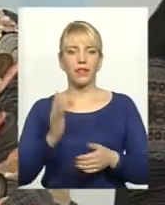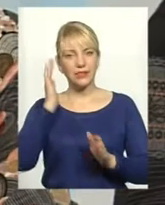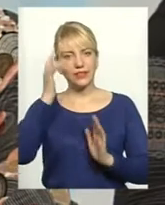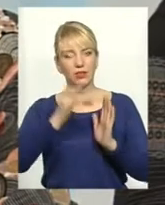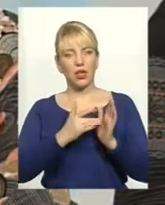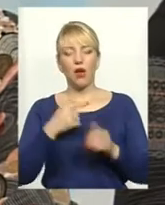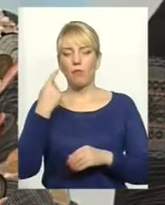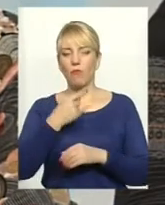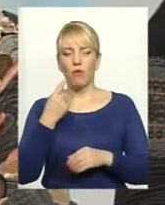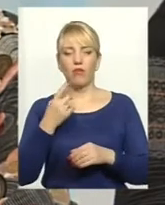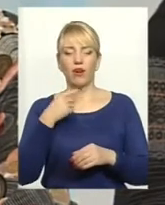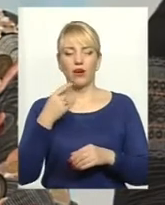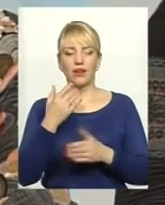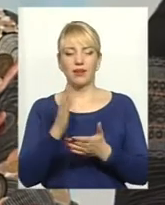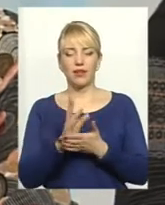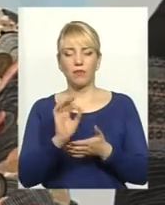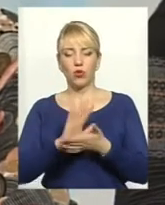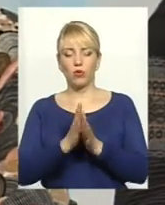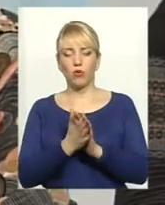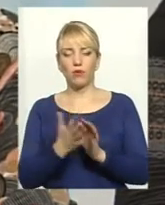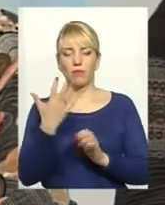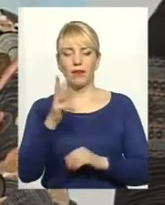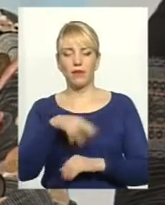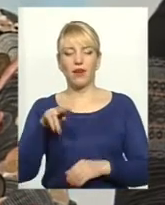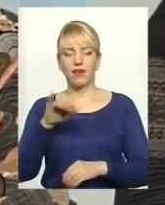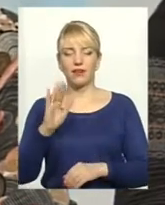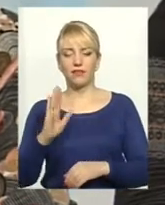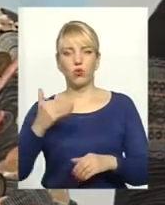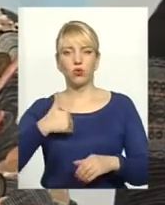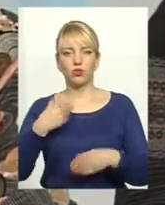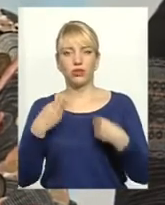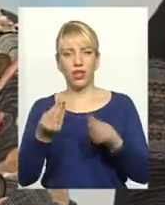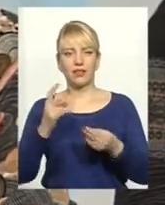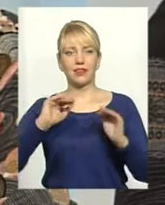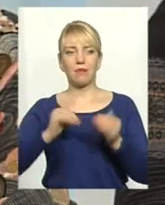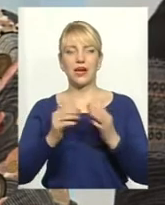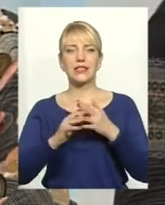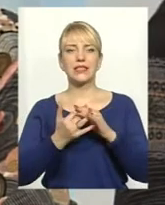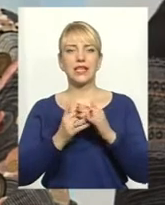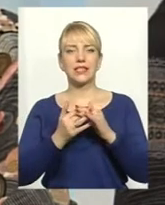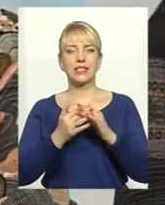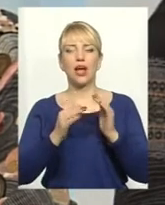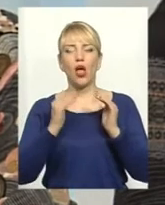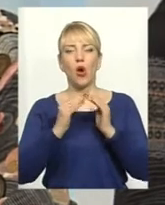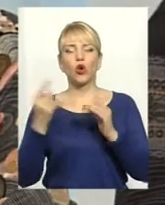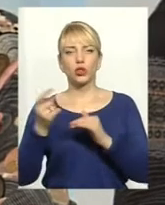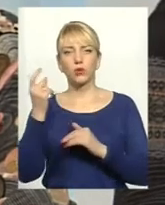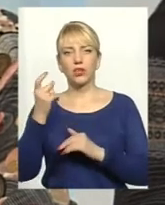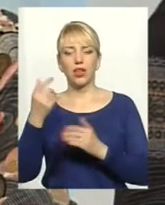йде домовлення, цільовим напрямком, 5 мільярдів хочу дати для малих фермерських господарств, на підтримку тваринництва,